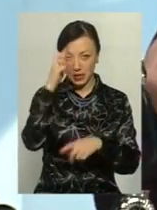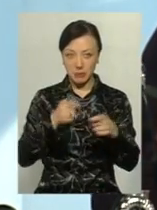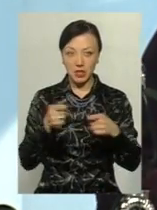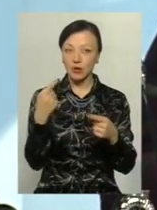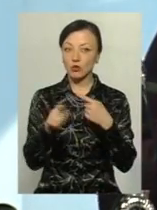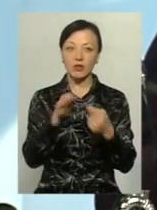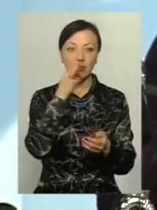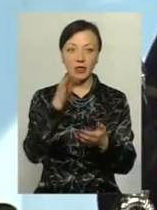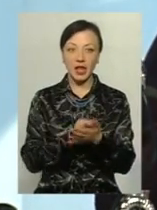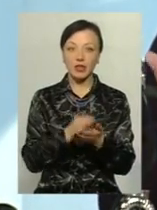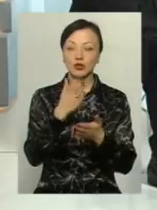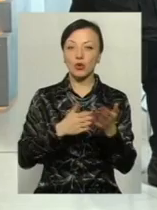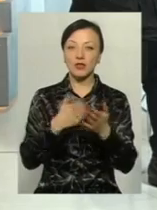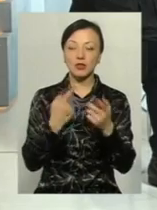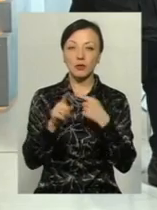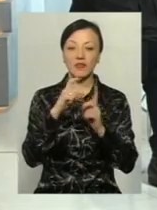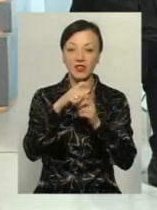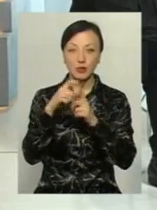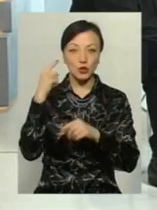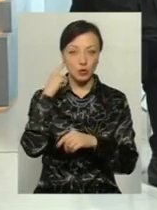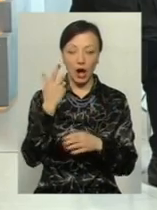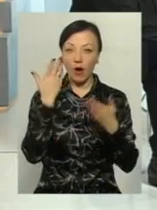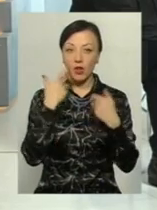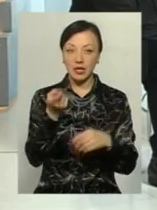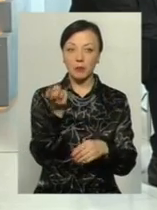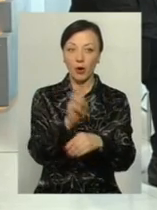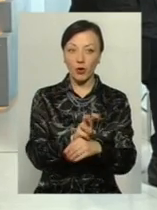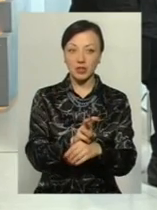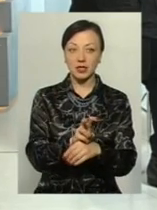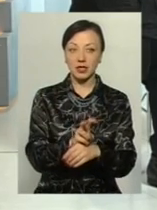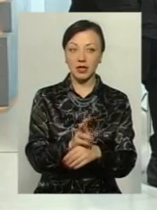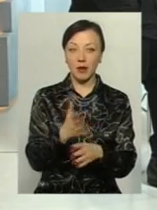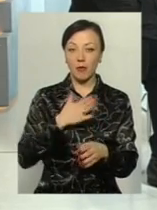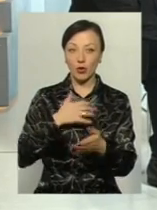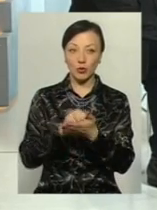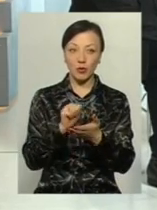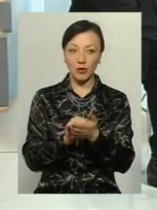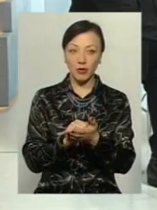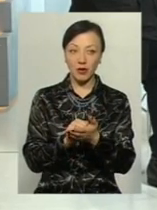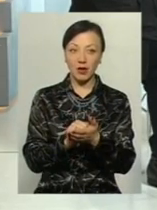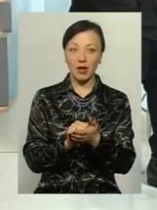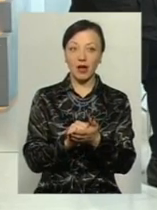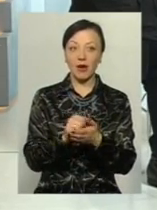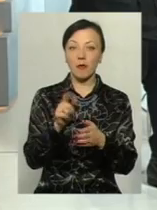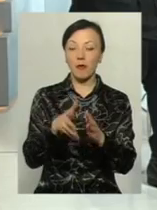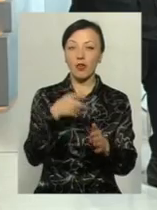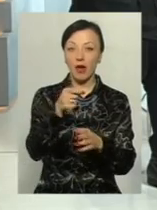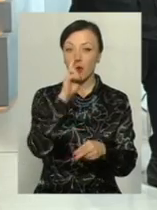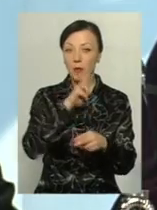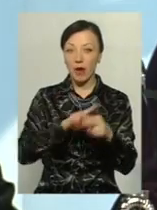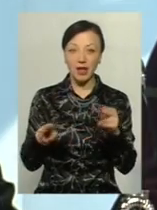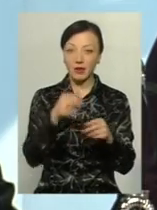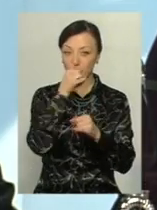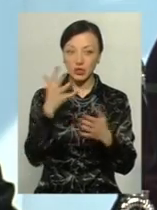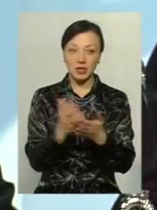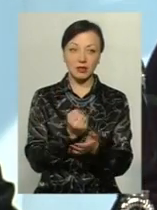відповідальність, зовсім другі відповіді ти від нього чуєш. А коли ти приходиш, і мої документи, які я подав, пропали, ніхто не знає, відділі не